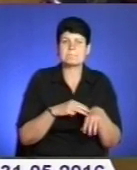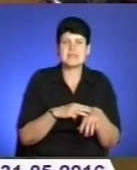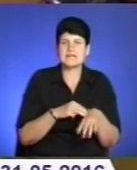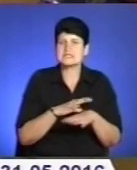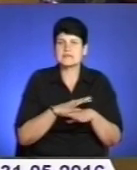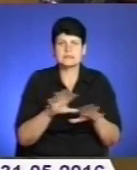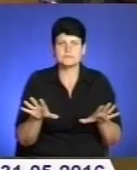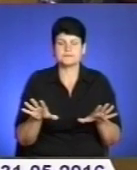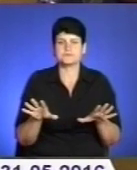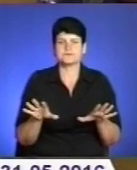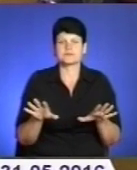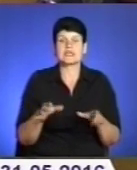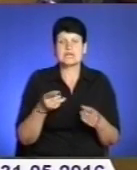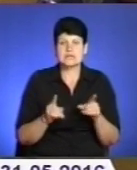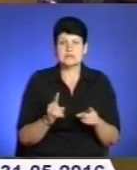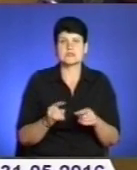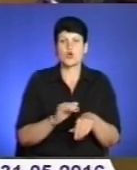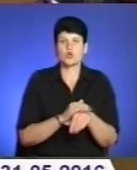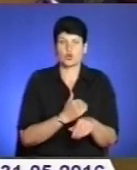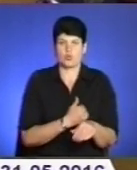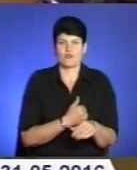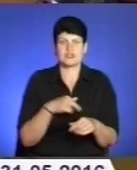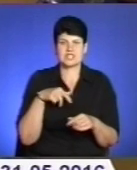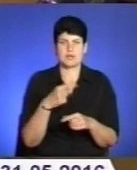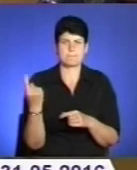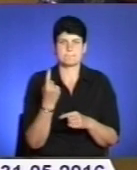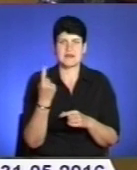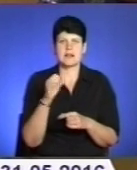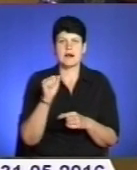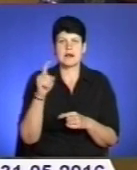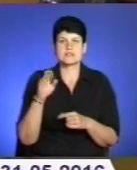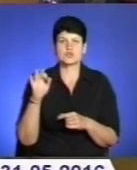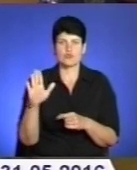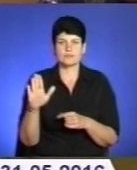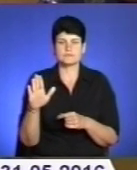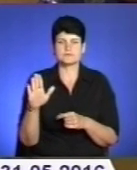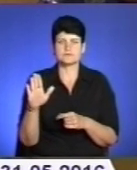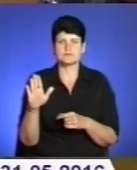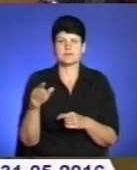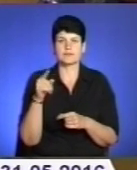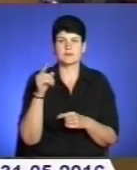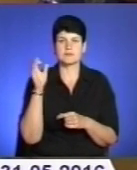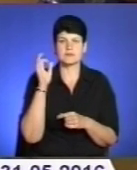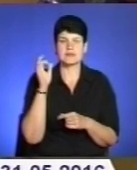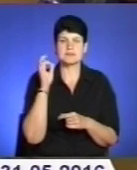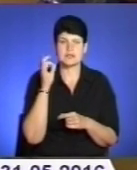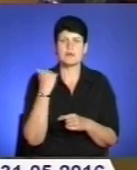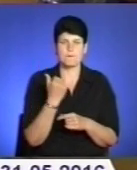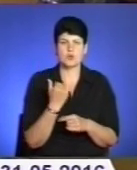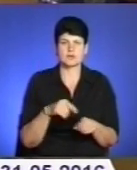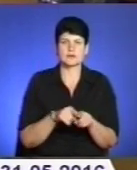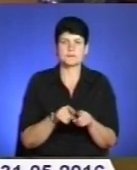могли б покластися. І дійсно, саме добровольці йшли першими. Азовці, так, не згадалися, що це у них. Але